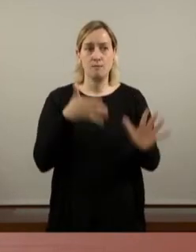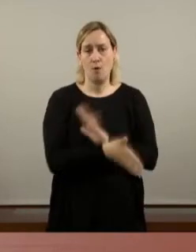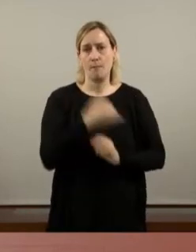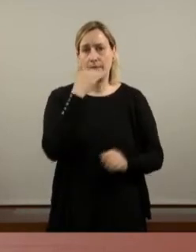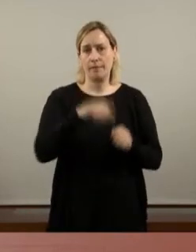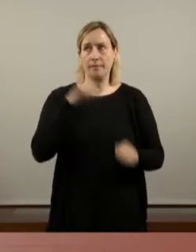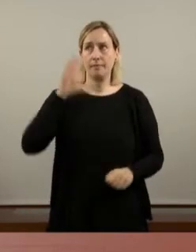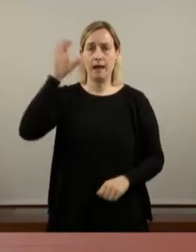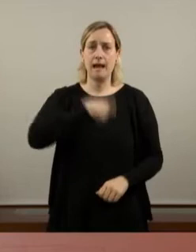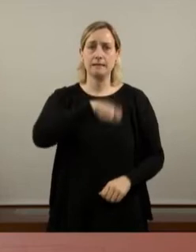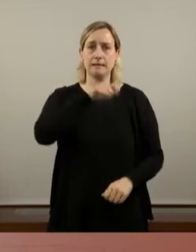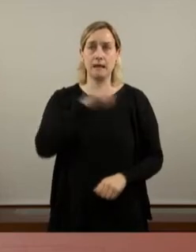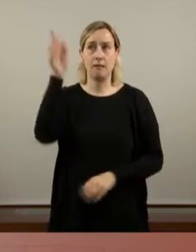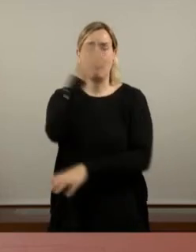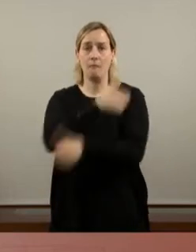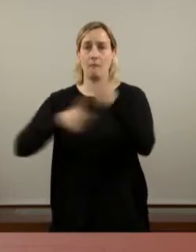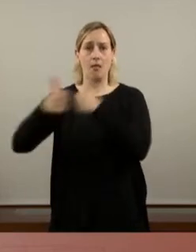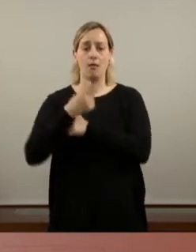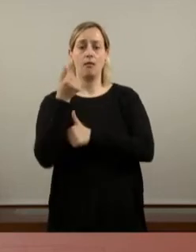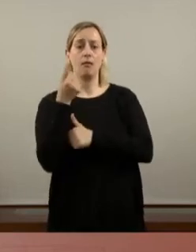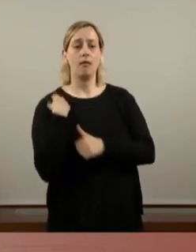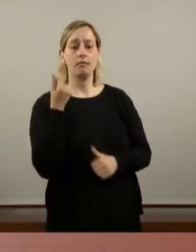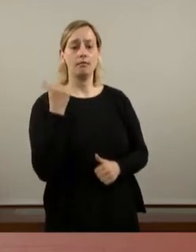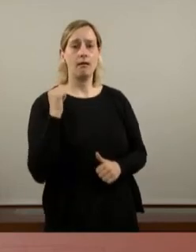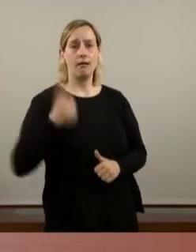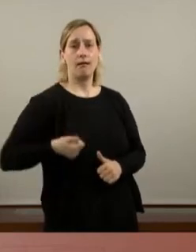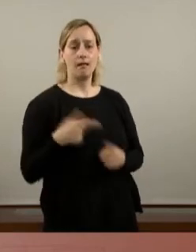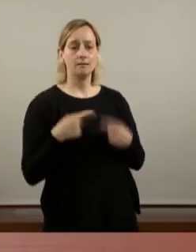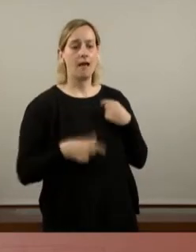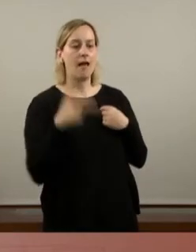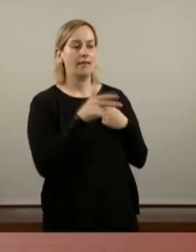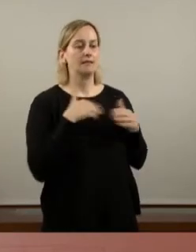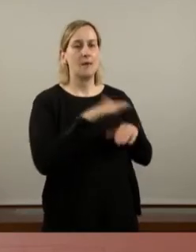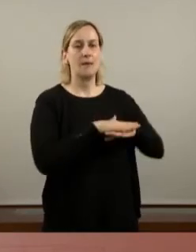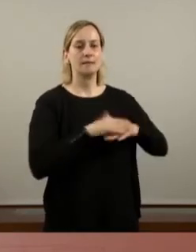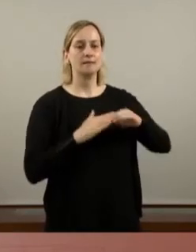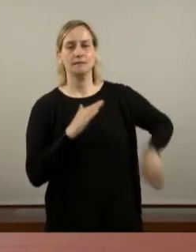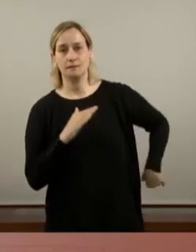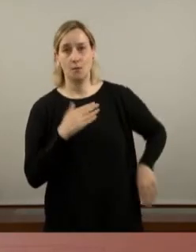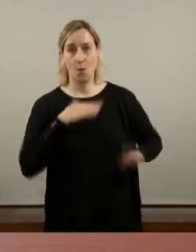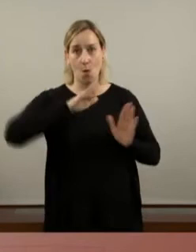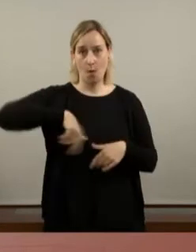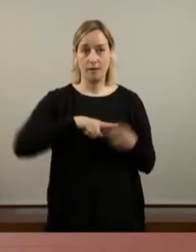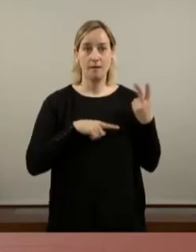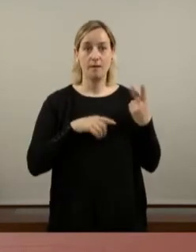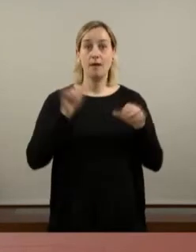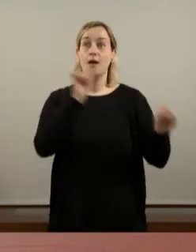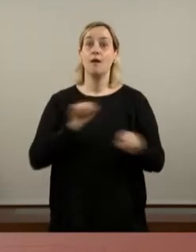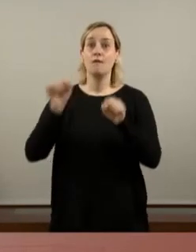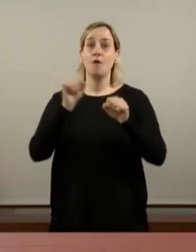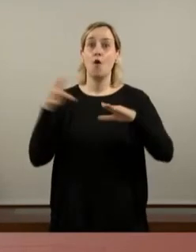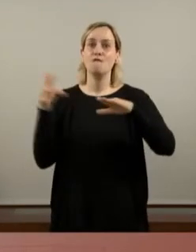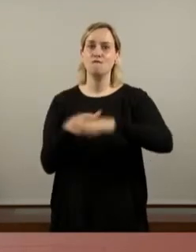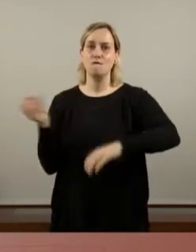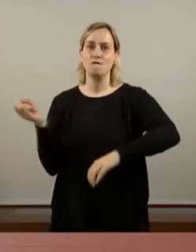que l'Estat avantposa els interessos de les elites a la garantia de drets bàsics, com hem vist protegint els interessos dels fons voltos